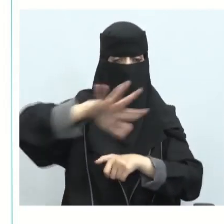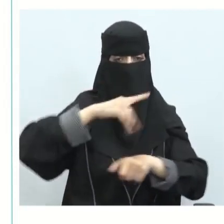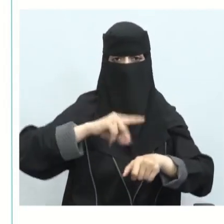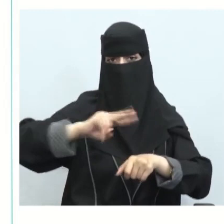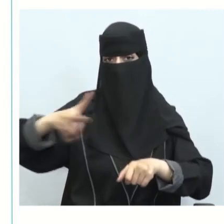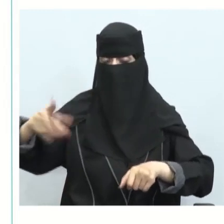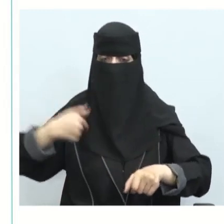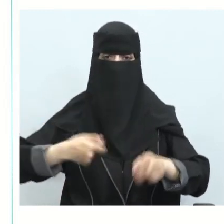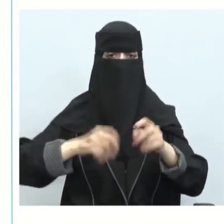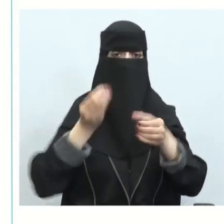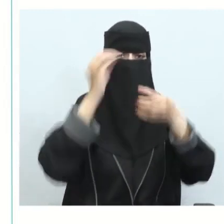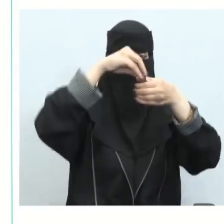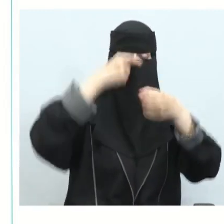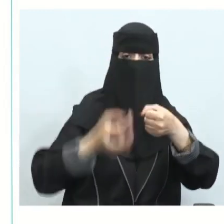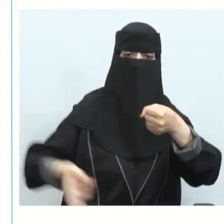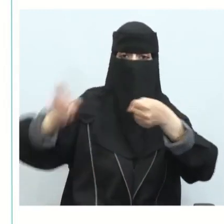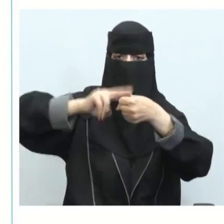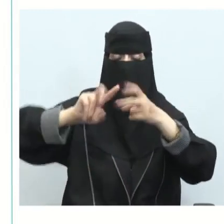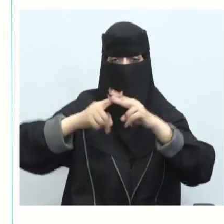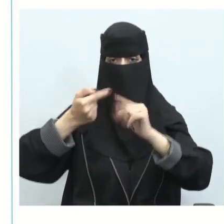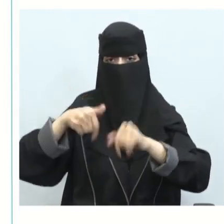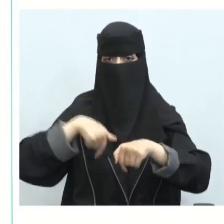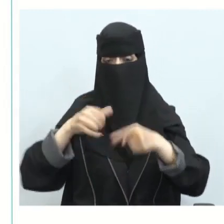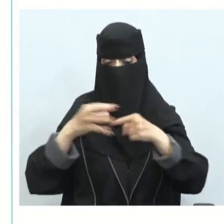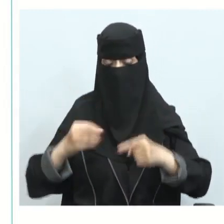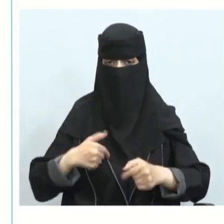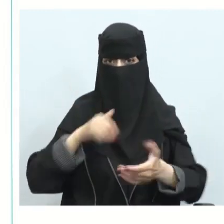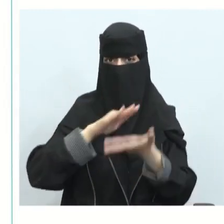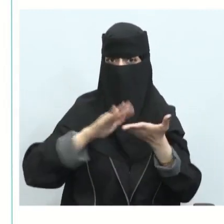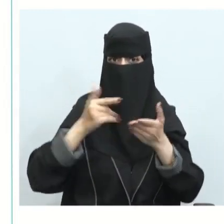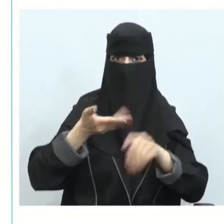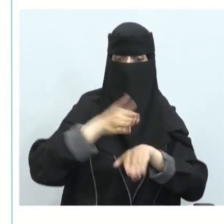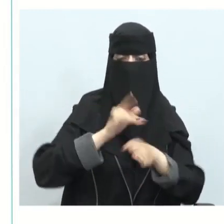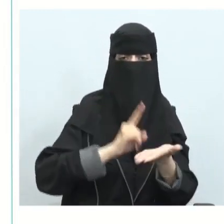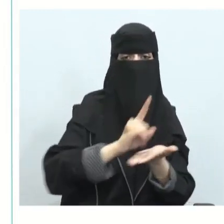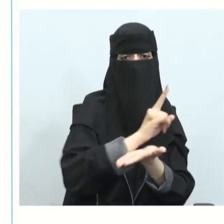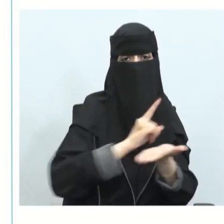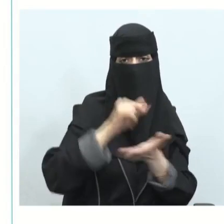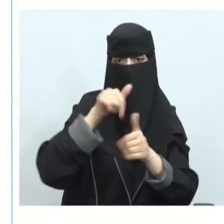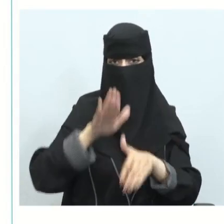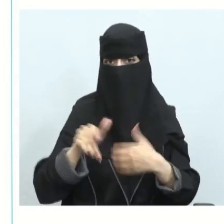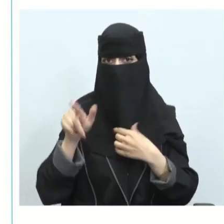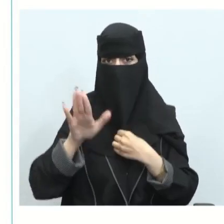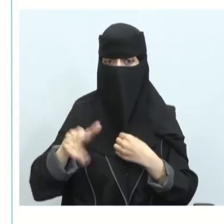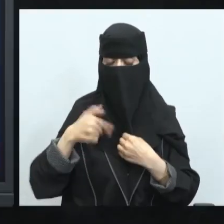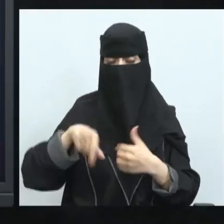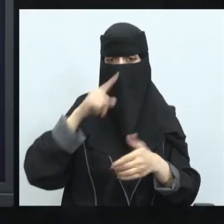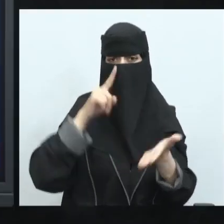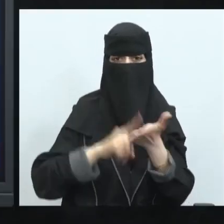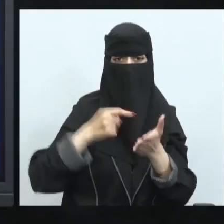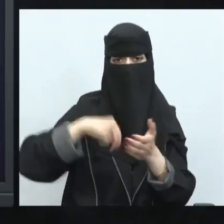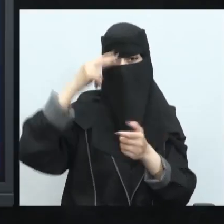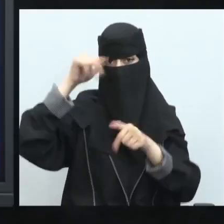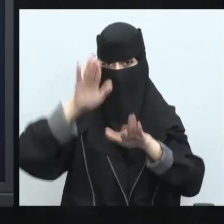وإعادة تدويرها لاستعدادها لتقليل الآثار الضارة على الطبيعة أو البيئة الطبيعية إذن المملكة أيضا لديها